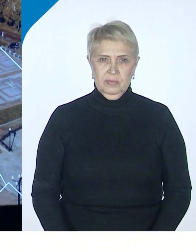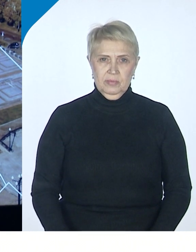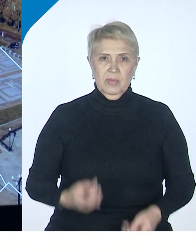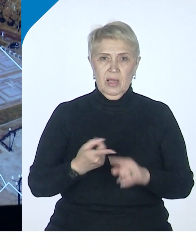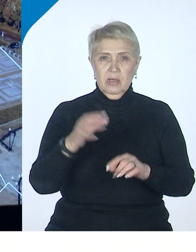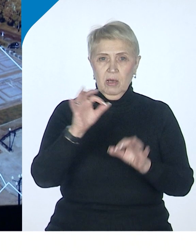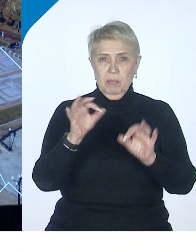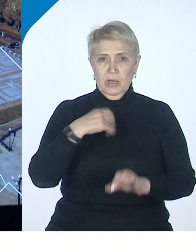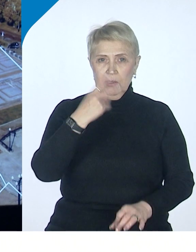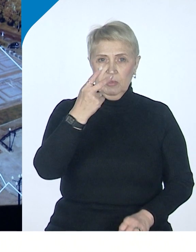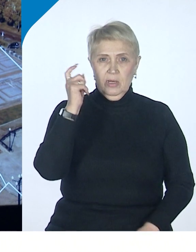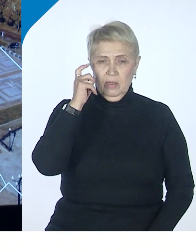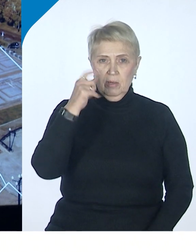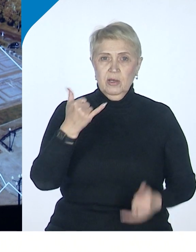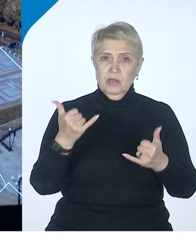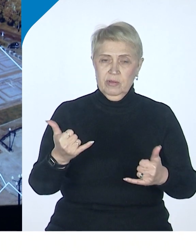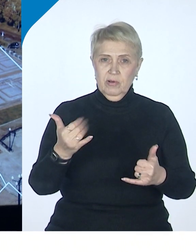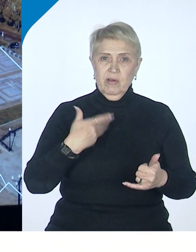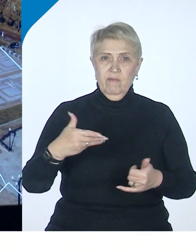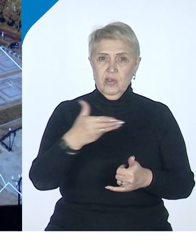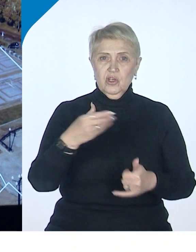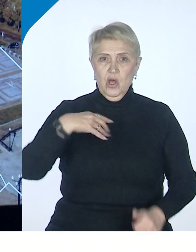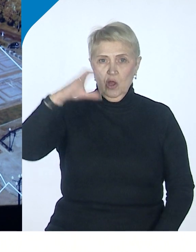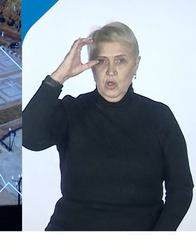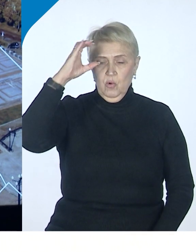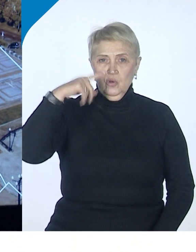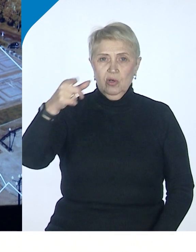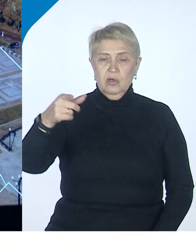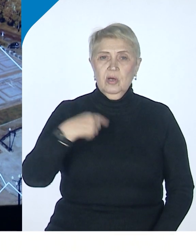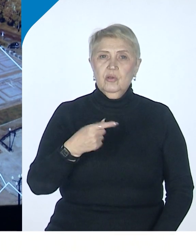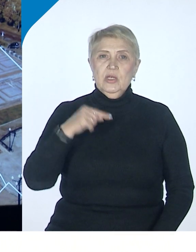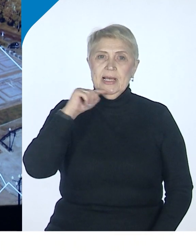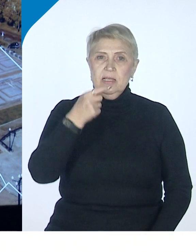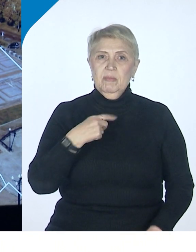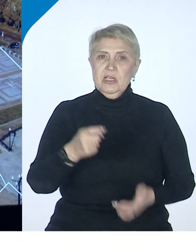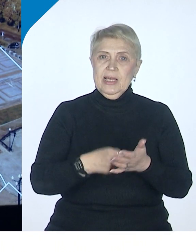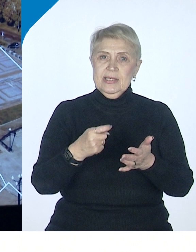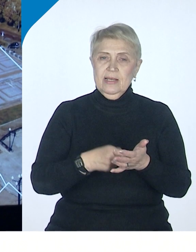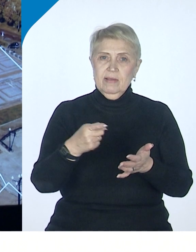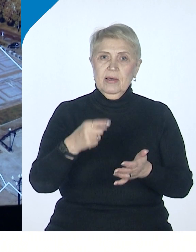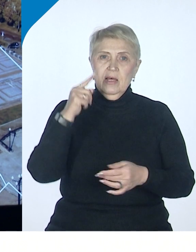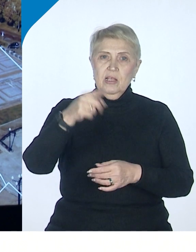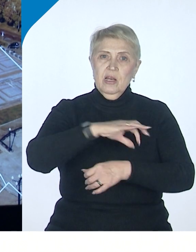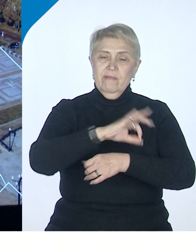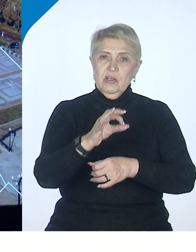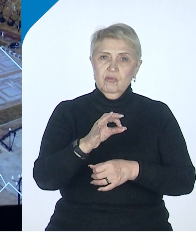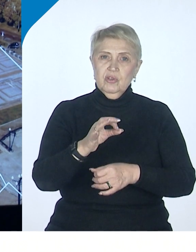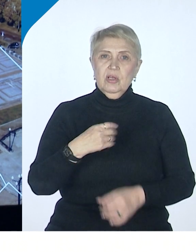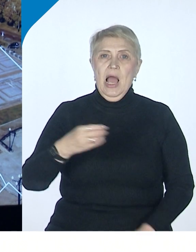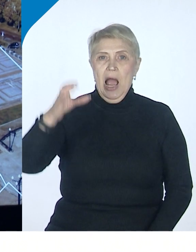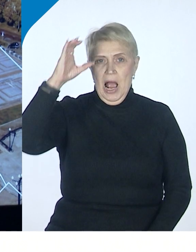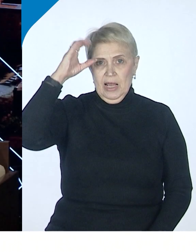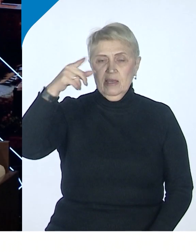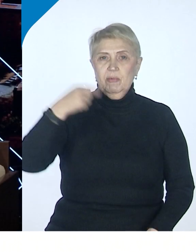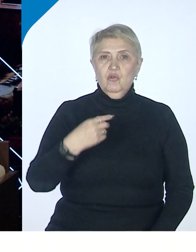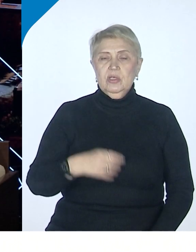проект «Смотри, Хабаровск». Сегодня в нашей студии научный руководитель Института экономических исследований Дальневосточного отделения Российской Академии Наук, доктор